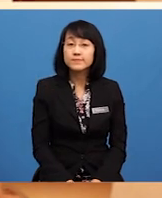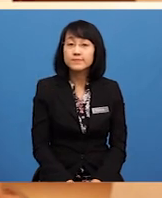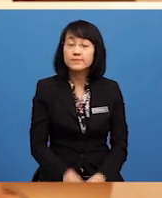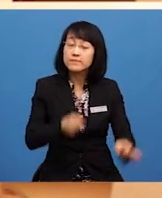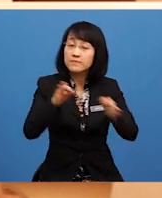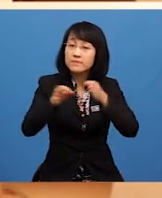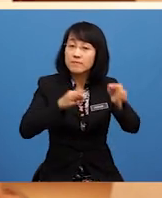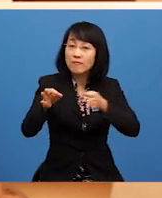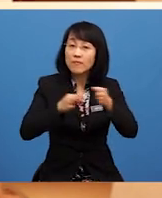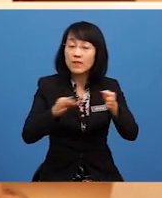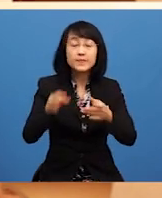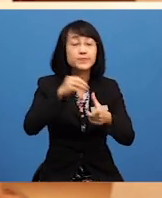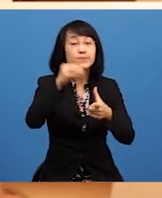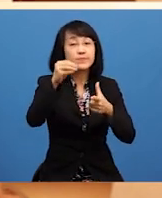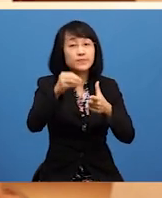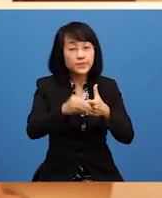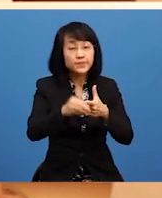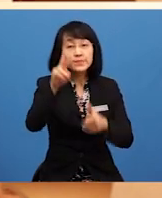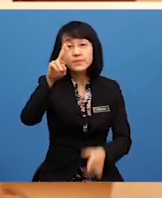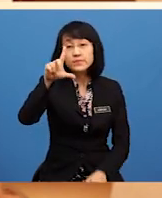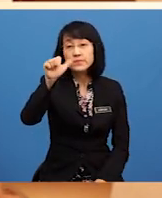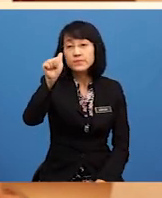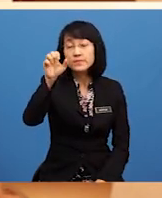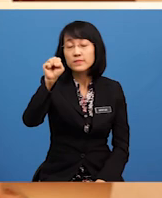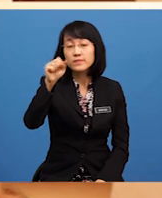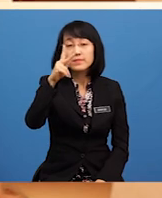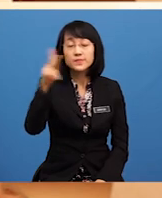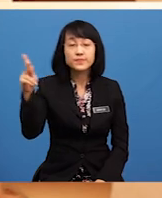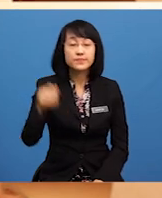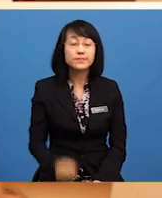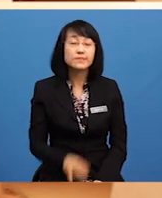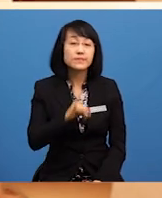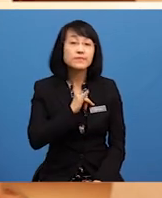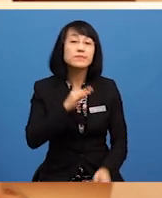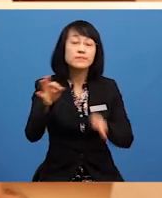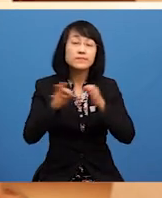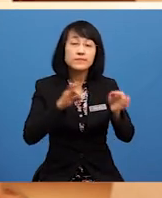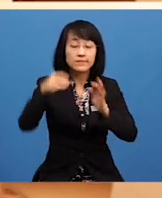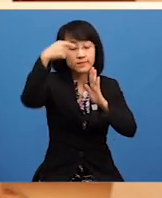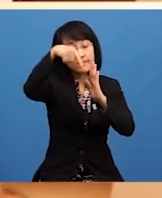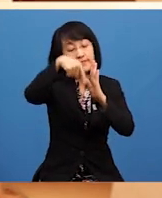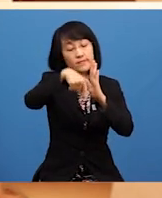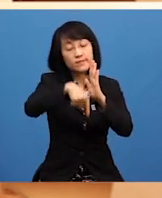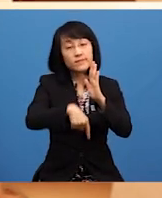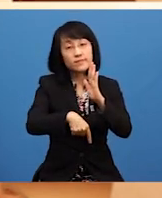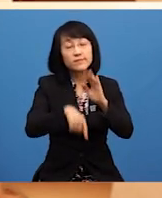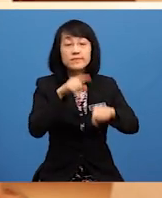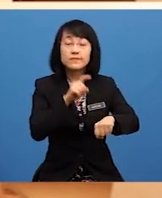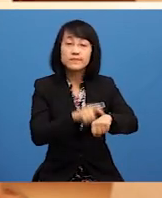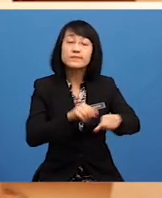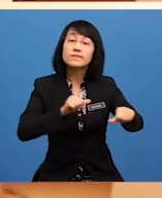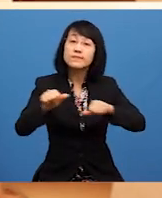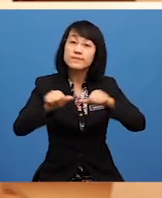Atau Ulaskan Saya akan terangkan dengan lebih lanjut ketika